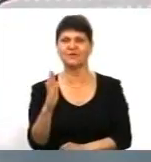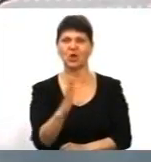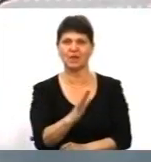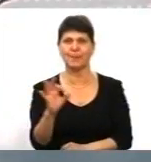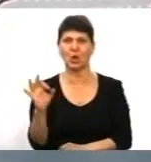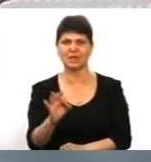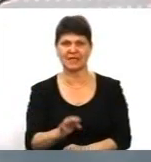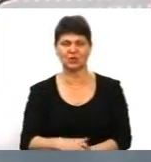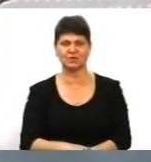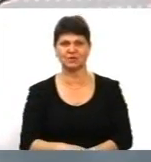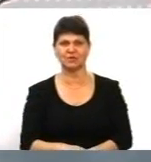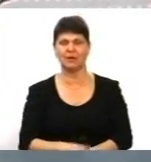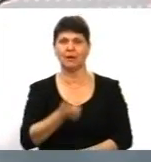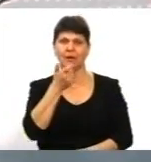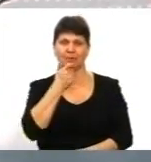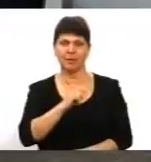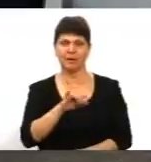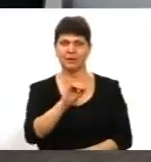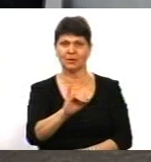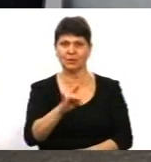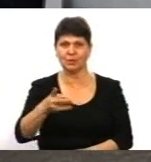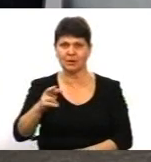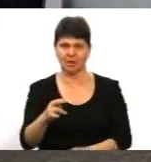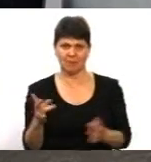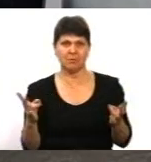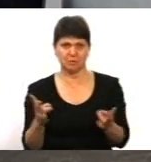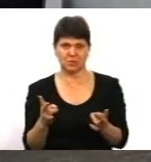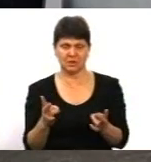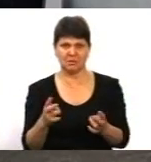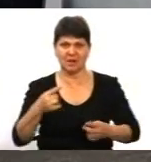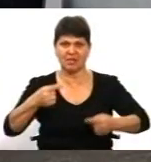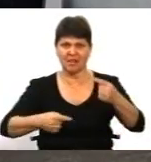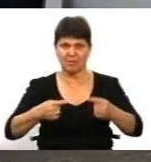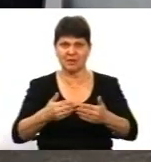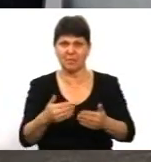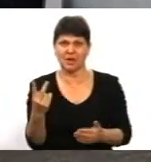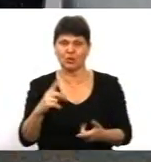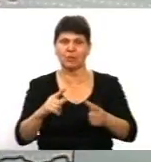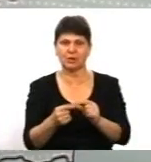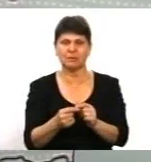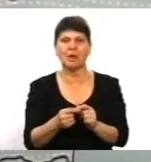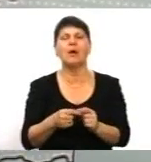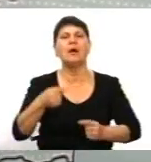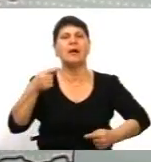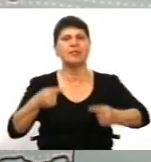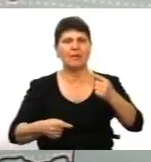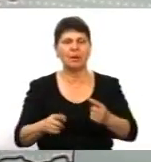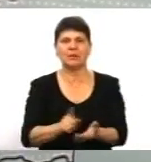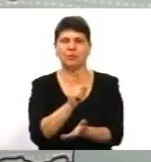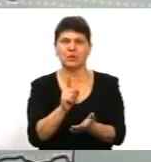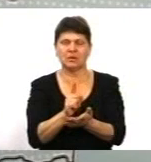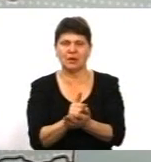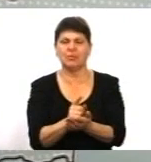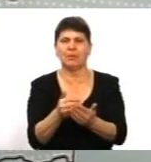Отже, пане Юрію, чи потрібні дебати перед другим туром? Дебати потрібні перед другим туром.